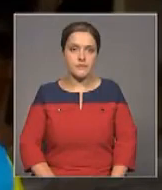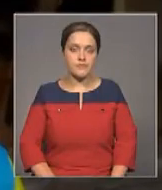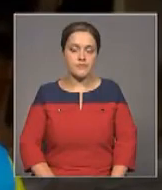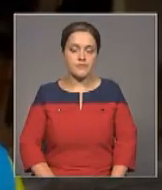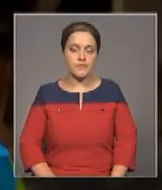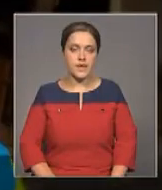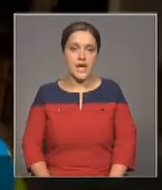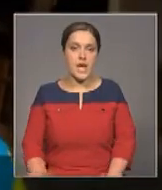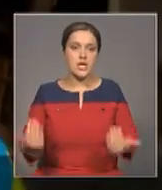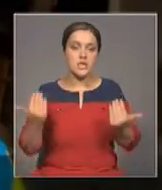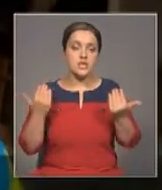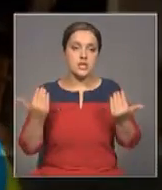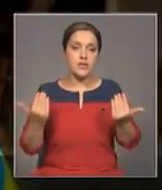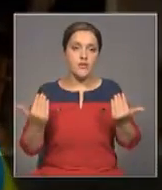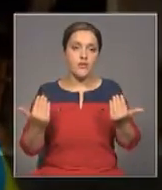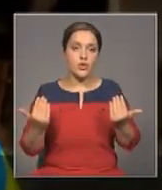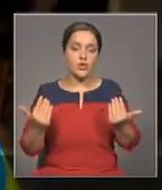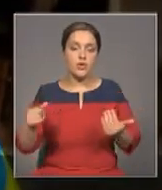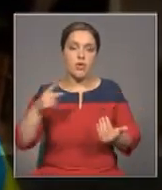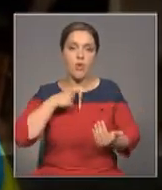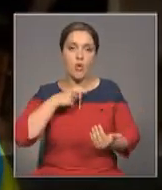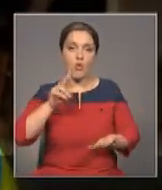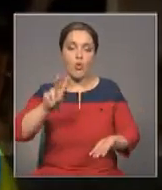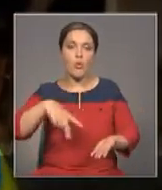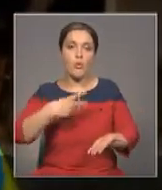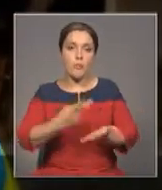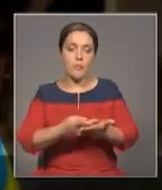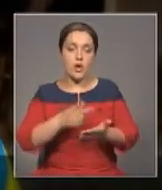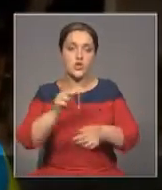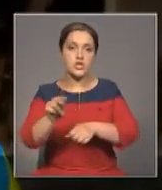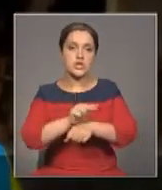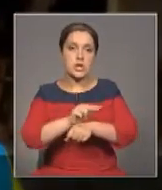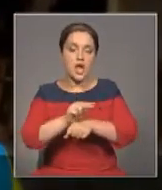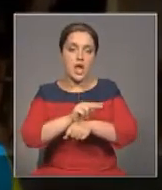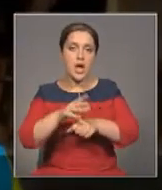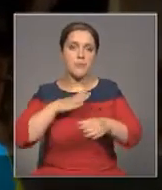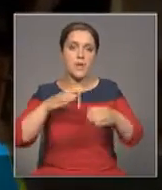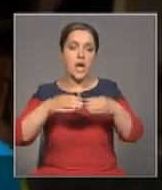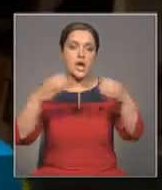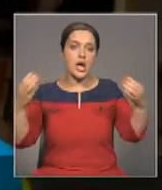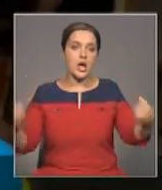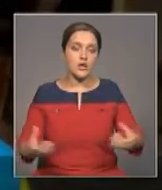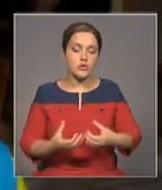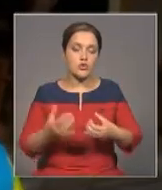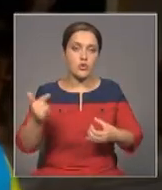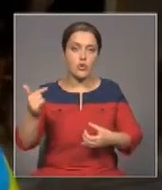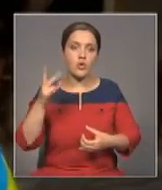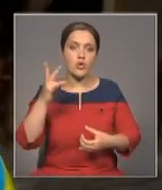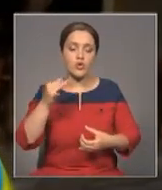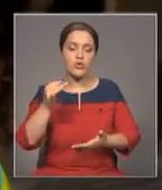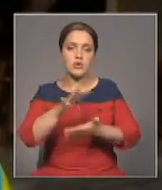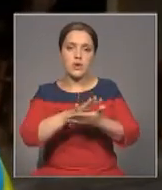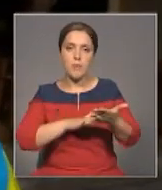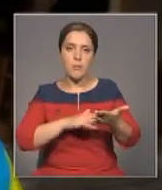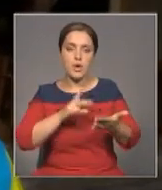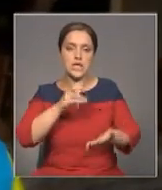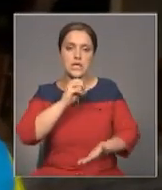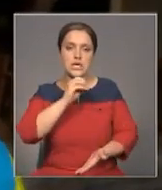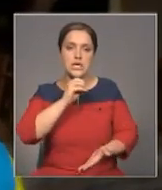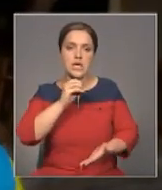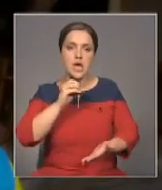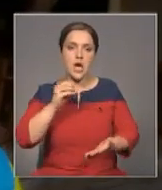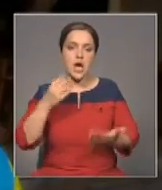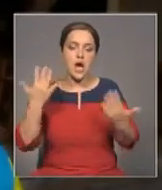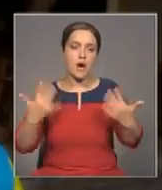Сегодня из-за падения долго чинил колесо, но команда хорошо сработала. Гонка продолжается, мы не опускаем руки и постараемся